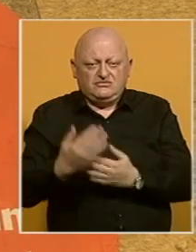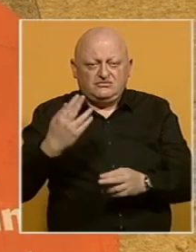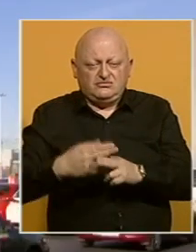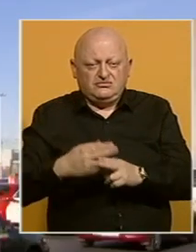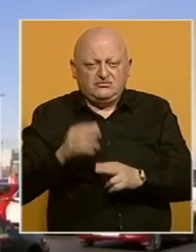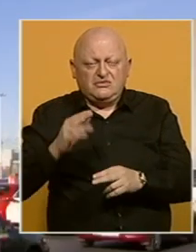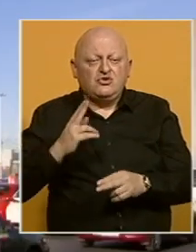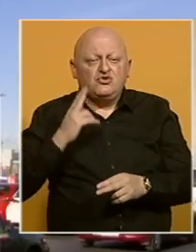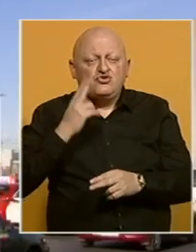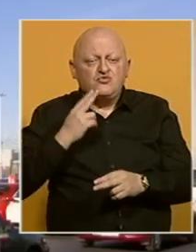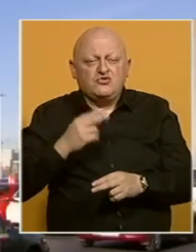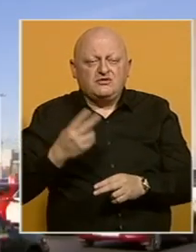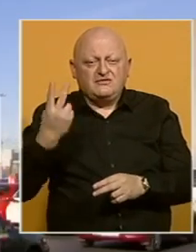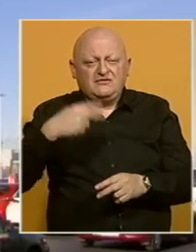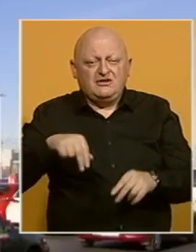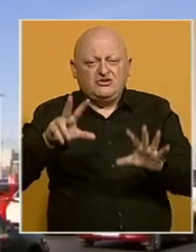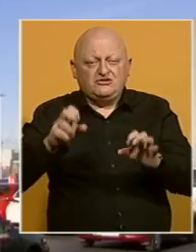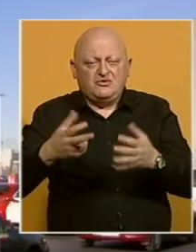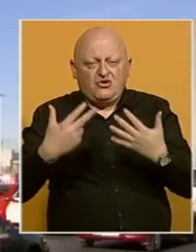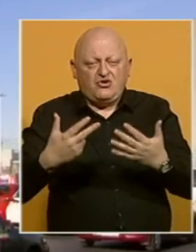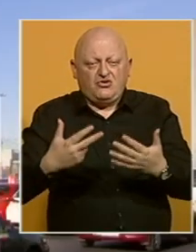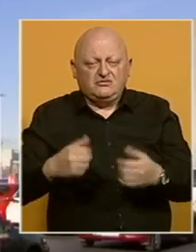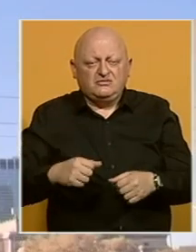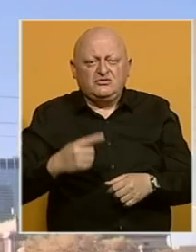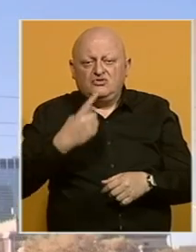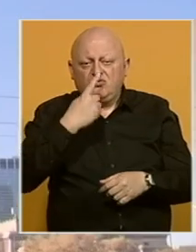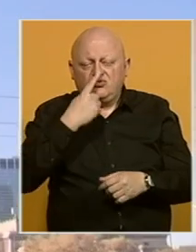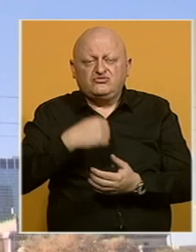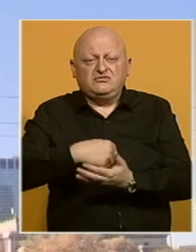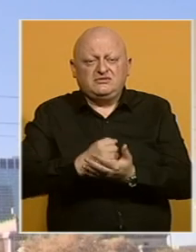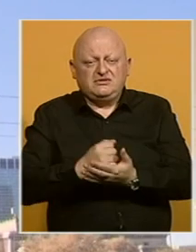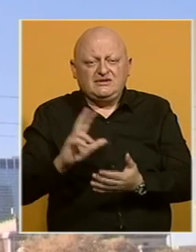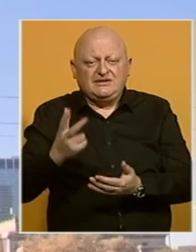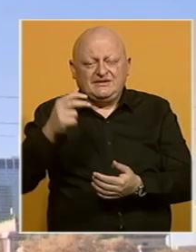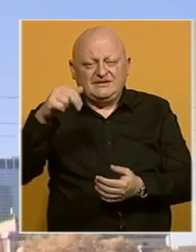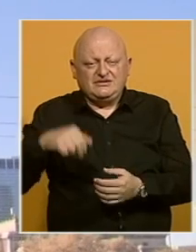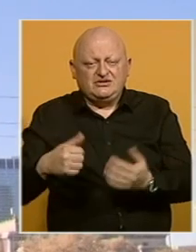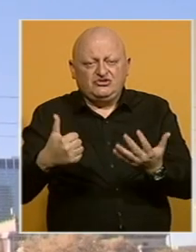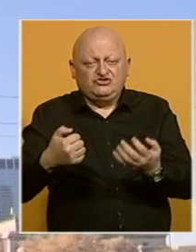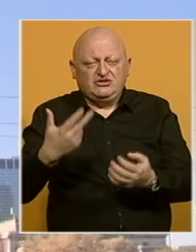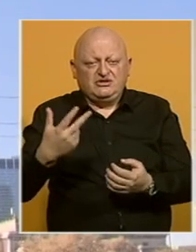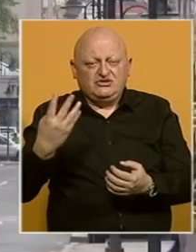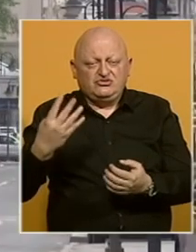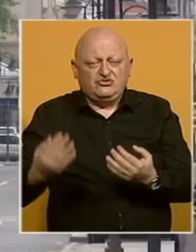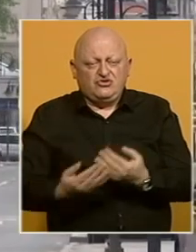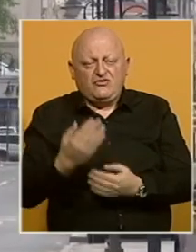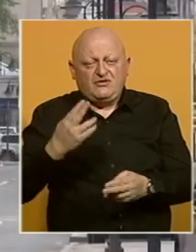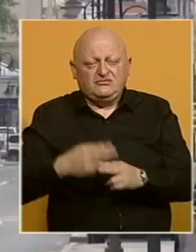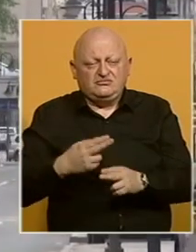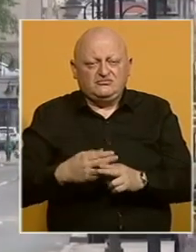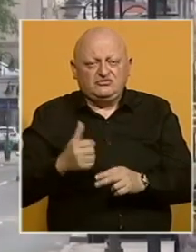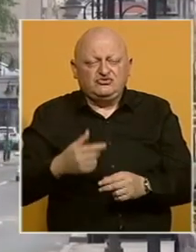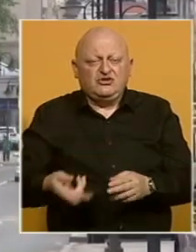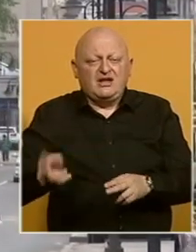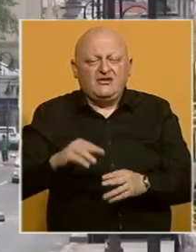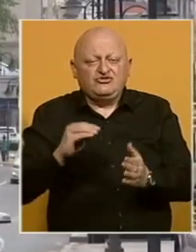prijavila je Rumunija, 2880. U Rusiji je potvrđeno 13.634 novo zaražena, što je